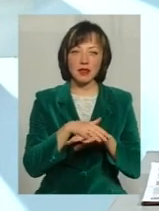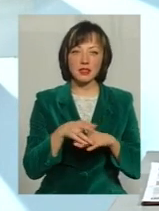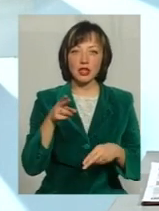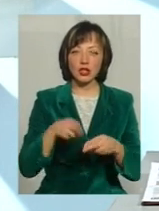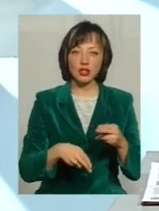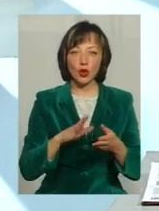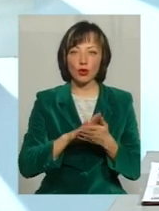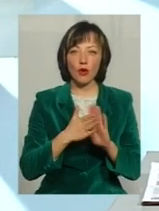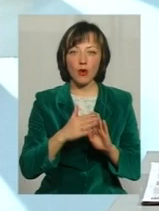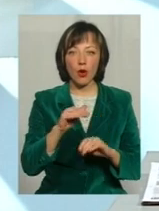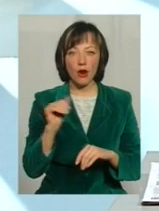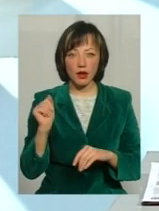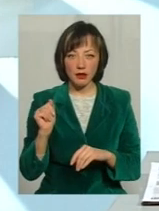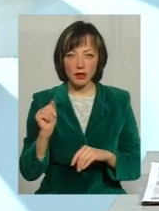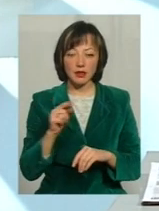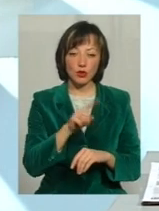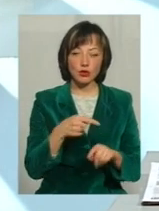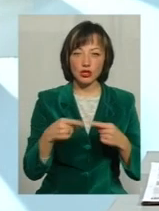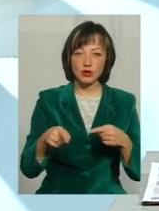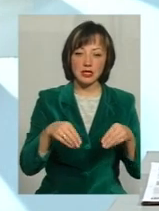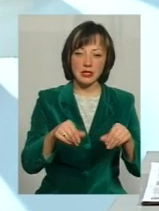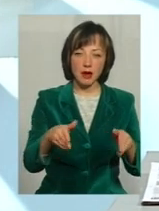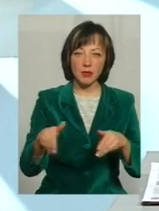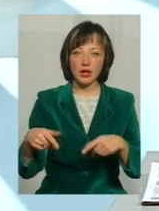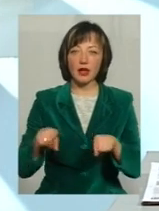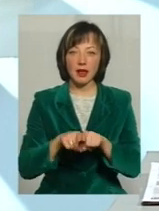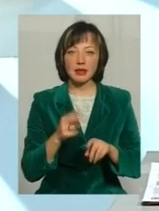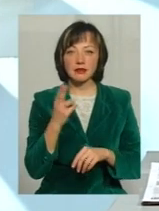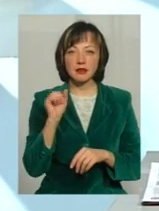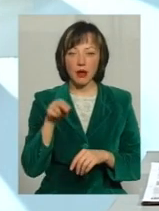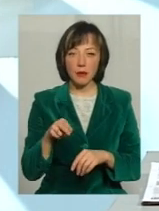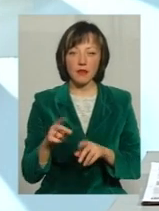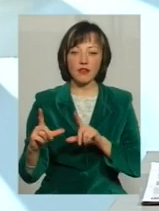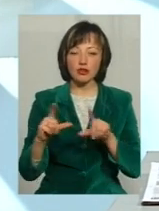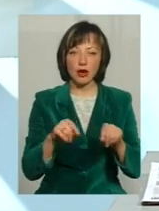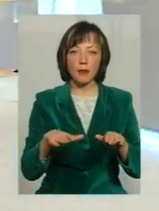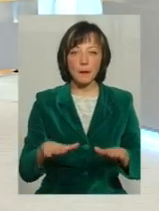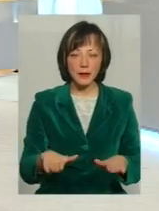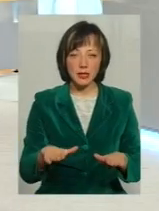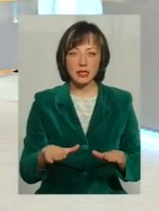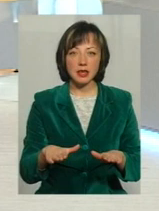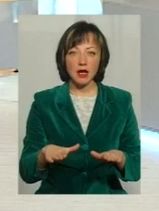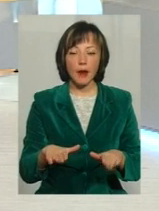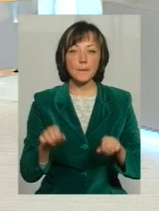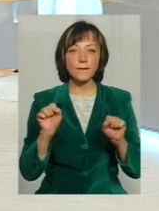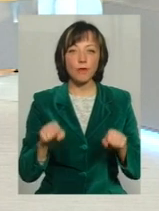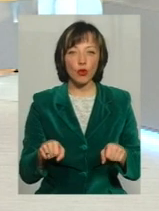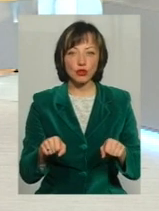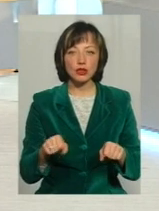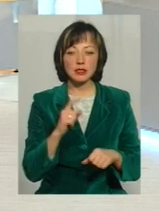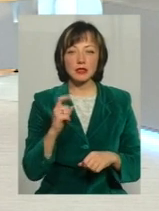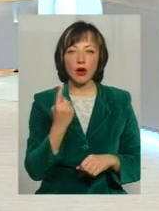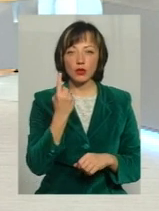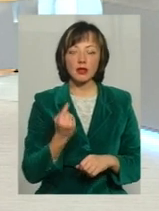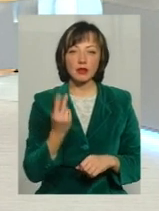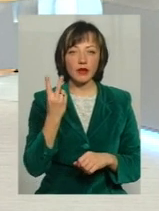закінчується договор оренди На ту і іншу земельну білянку Тому, можливо, такий ЦНАП адміністративний, який виїжджає на місце Він може за один